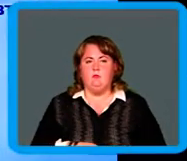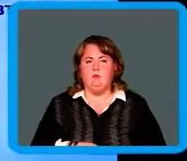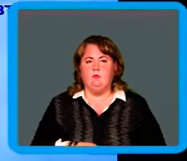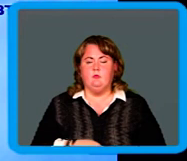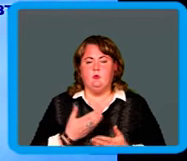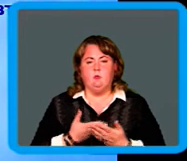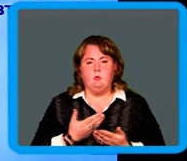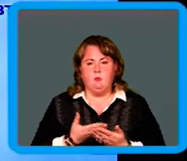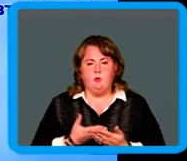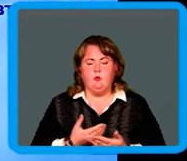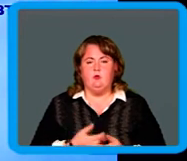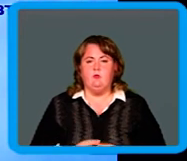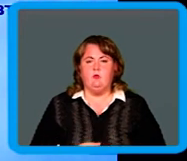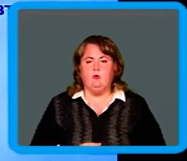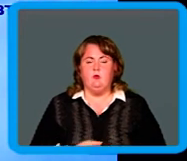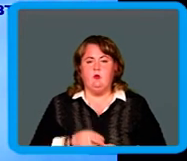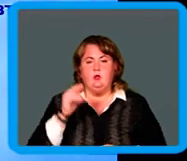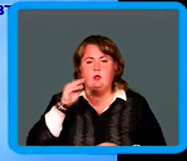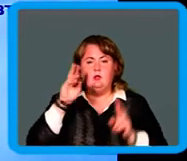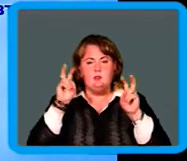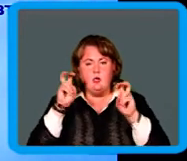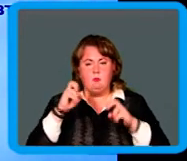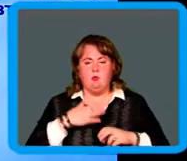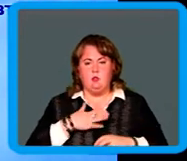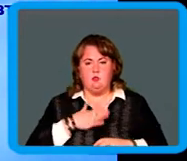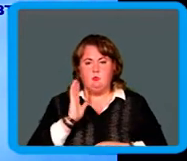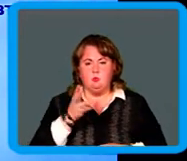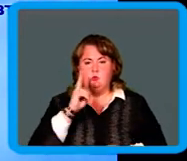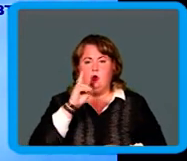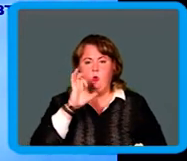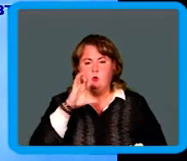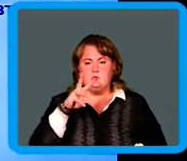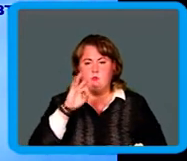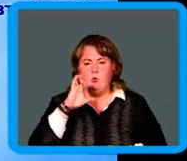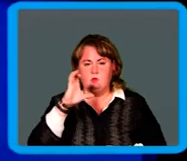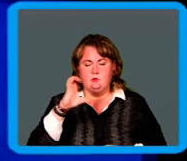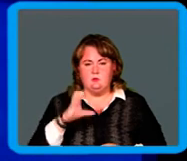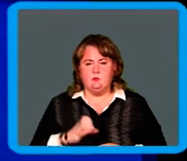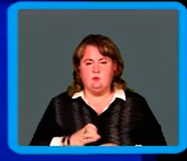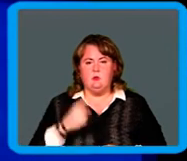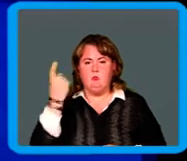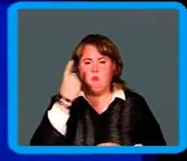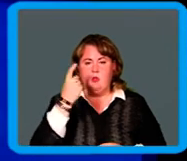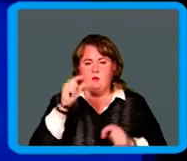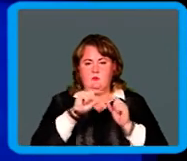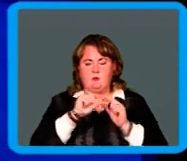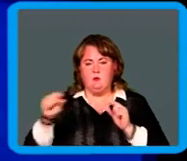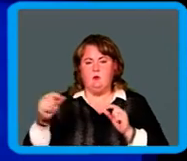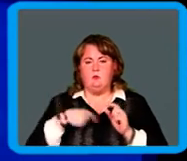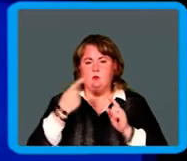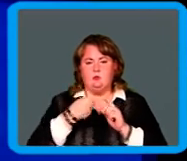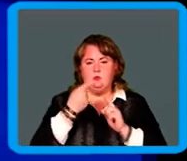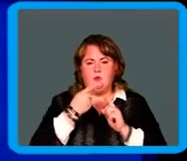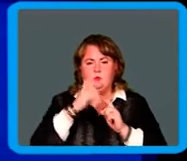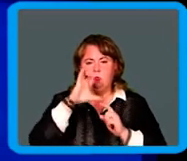Например, тема наша будет, конечно же, космос. В первой строке мы назовем